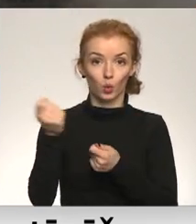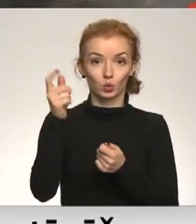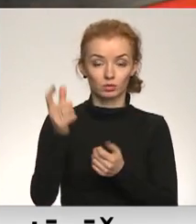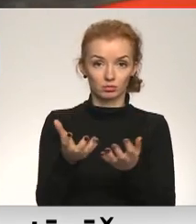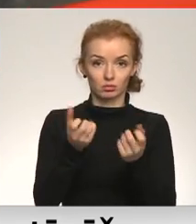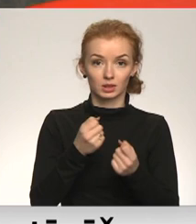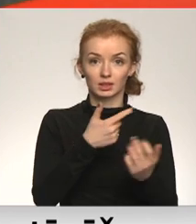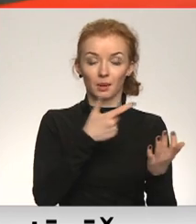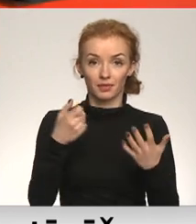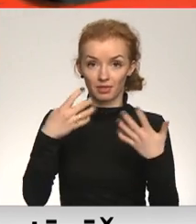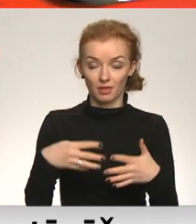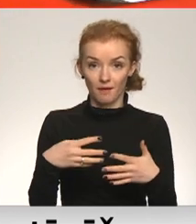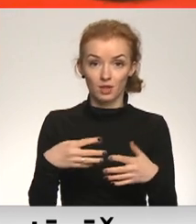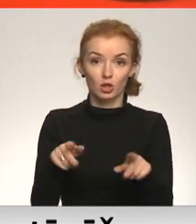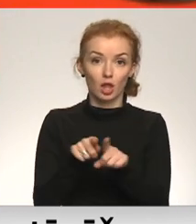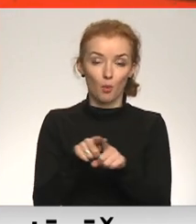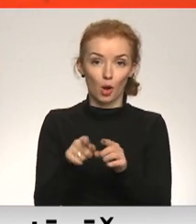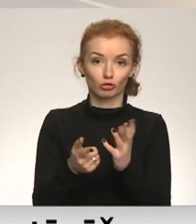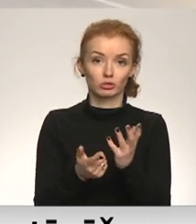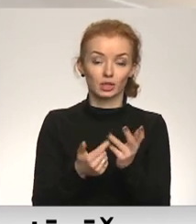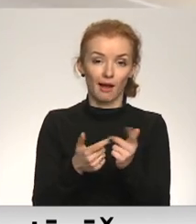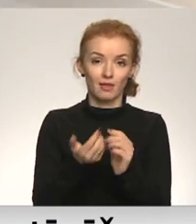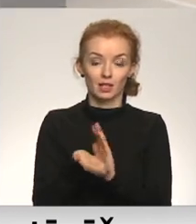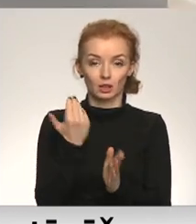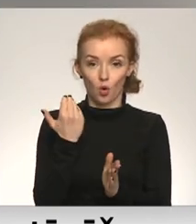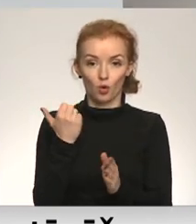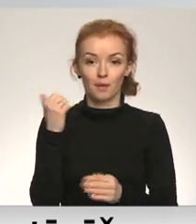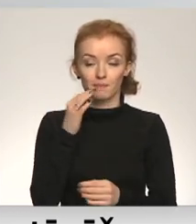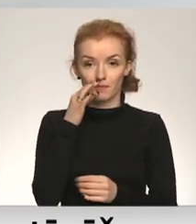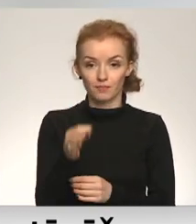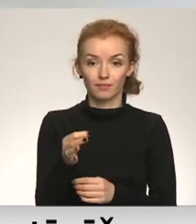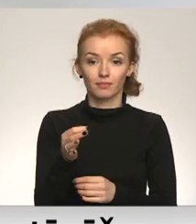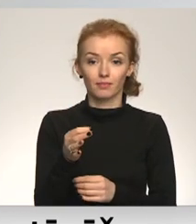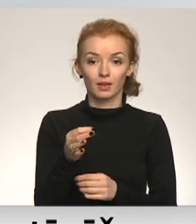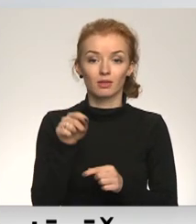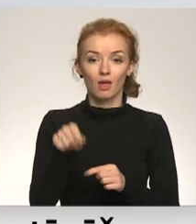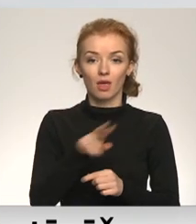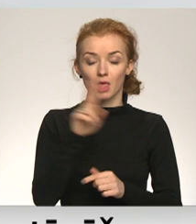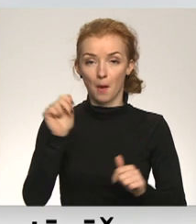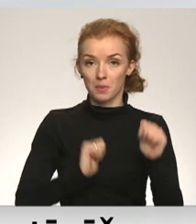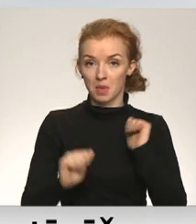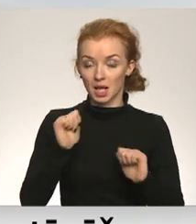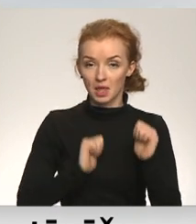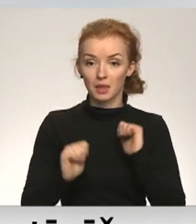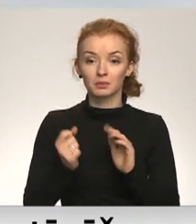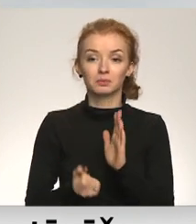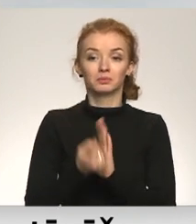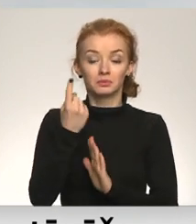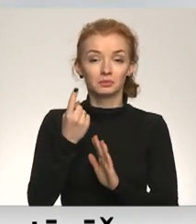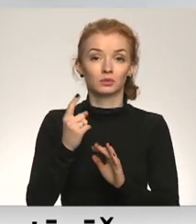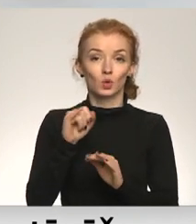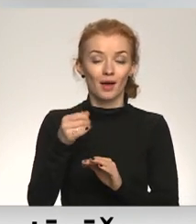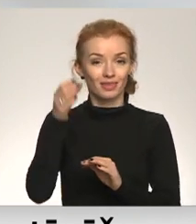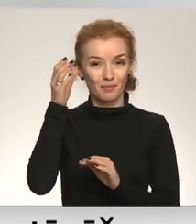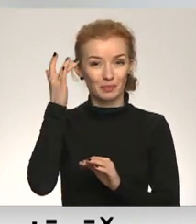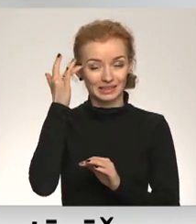iegūsts 790 eiro pie tādu pašu izsaukumu skaita. Tā nāpmērā bija tas, ka teorētiski